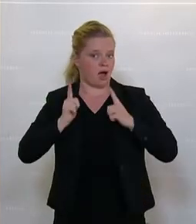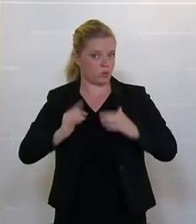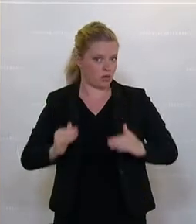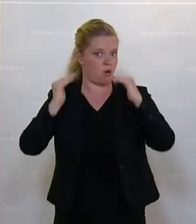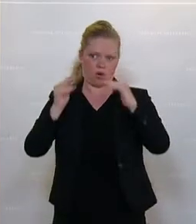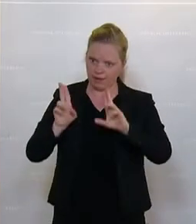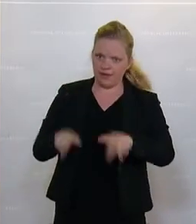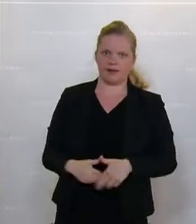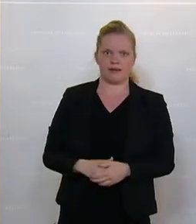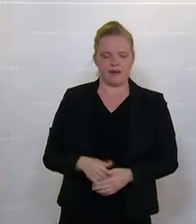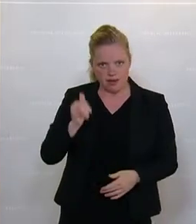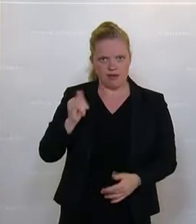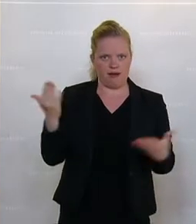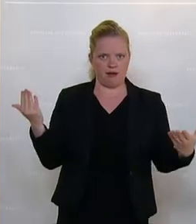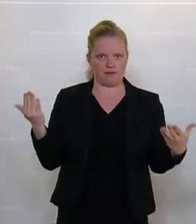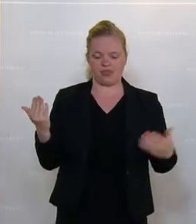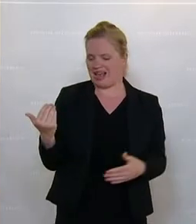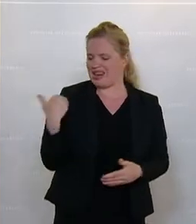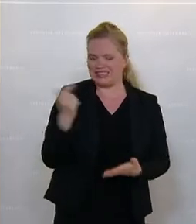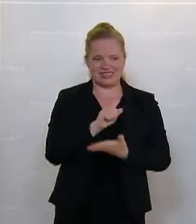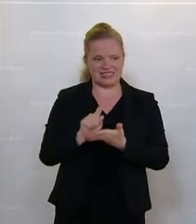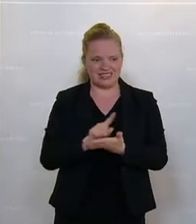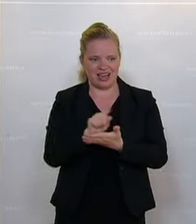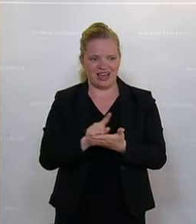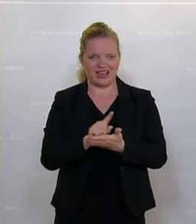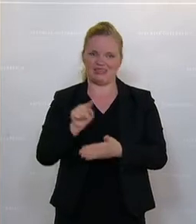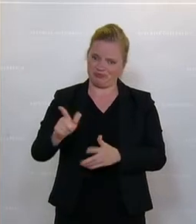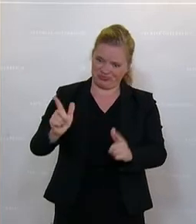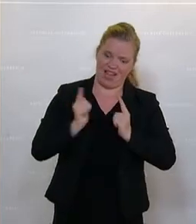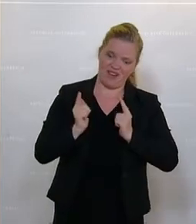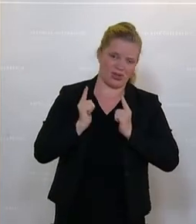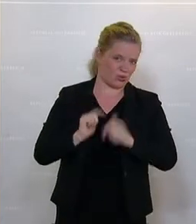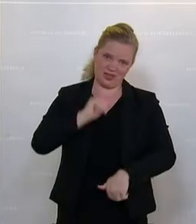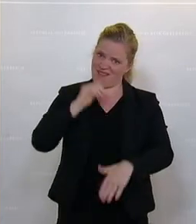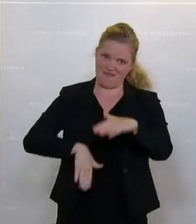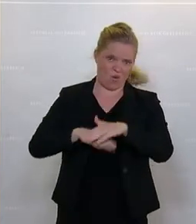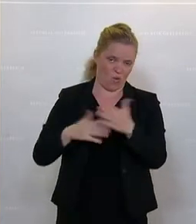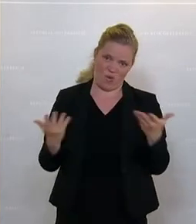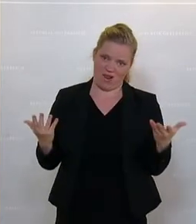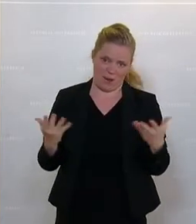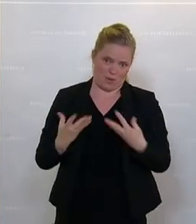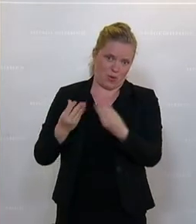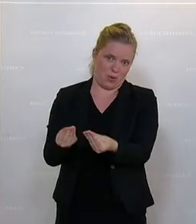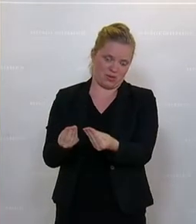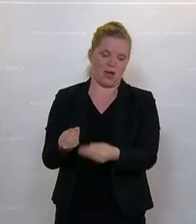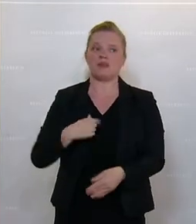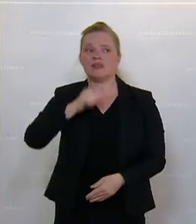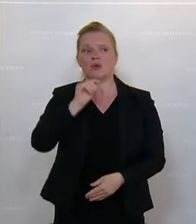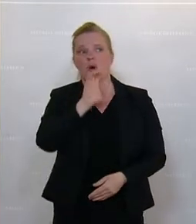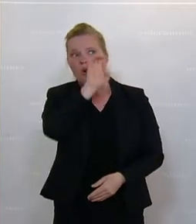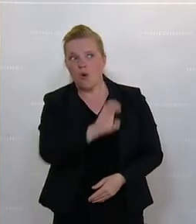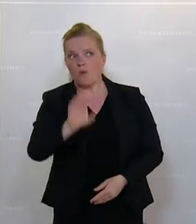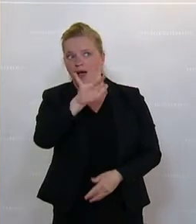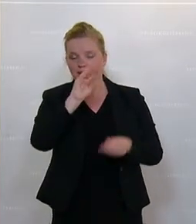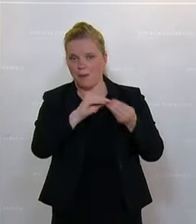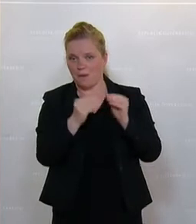Und ja, in letzter Zeit wurden diese Erwartungen nicht vollends erfüllt. Aber nicht nur Europa hatte dieses